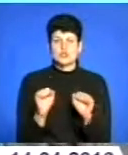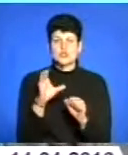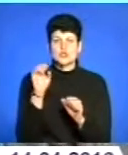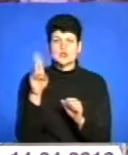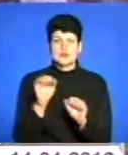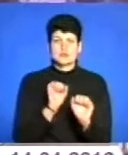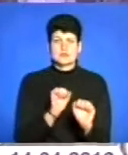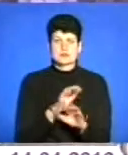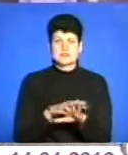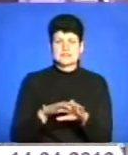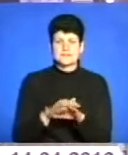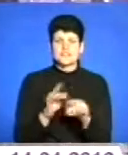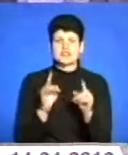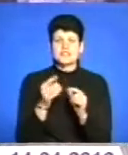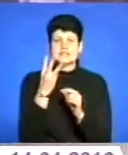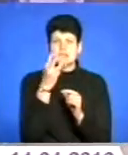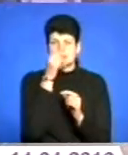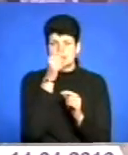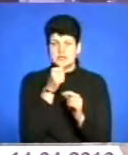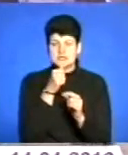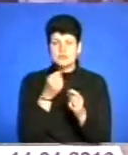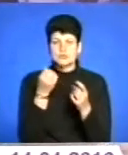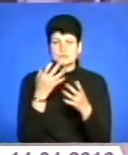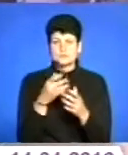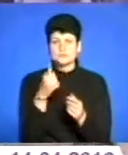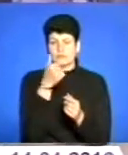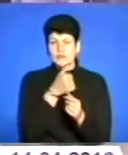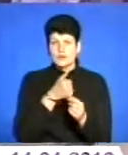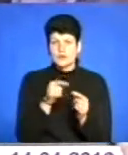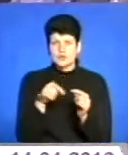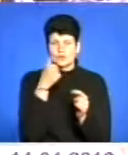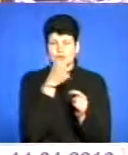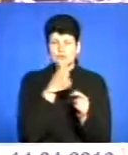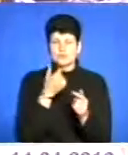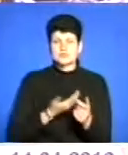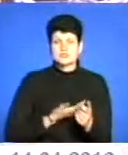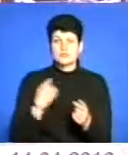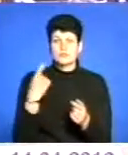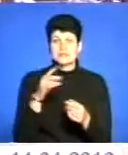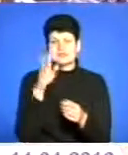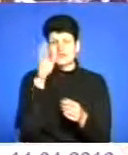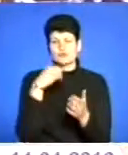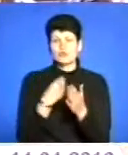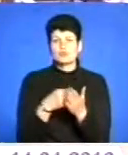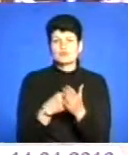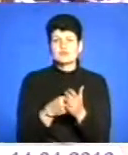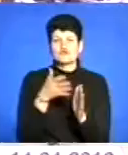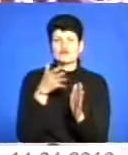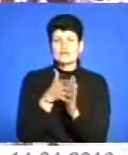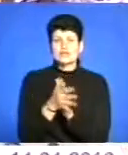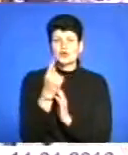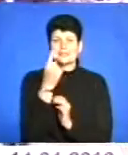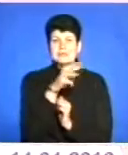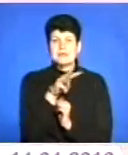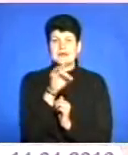захисту населення. Лише за три місяці поточного року на оплату субсидії жителям області з державного бюджету витратили 1